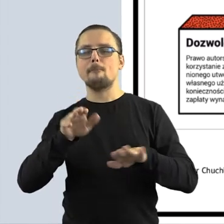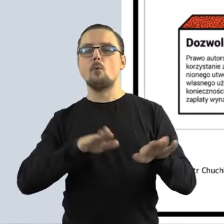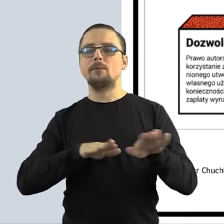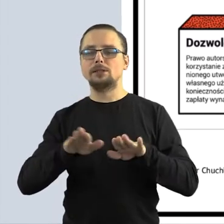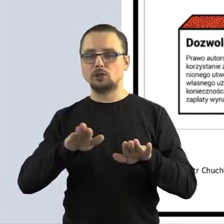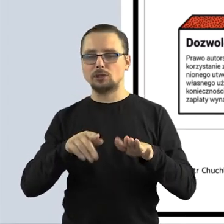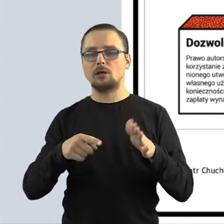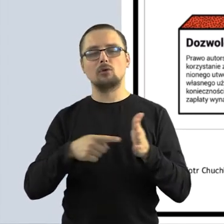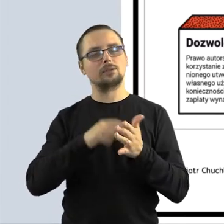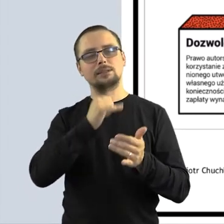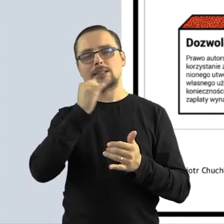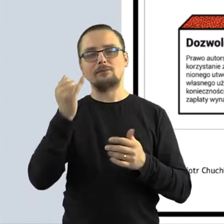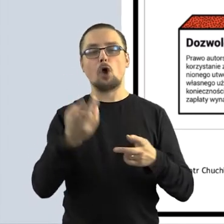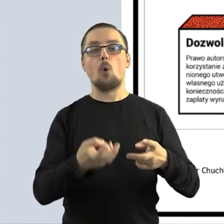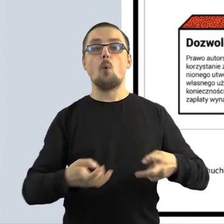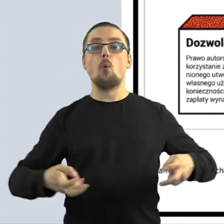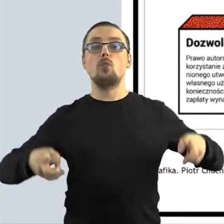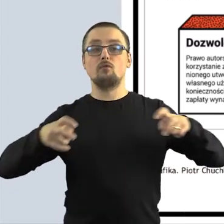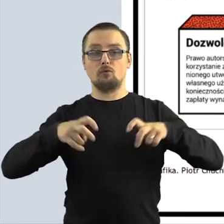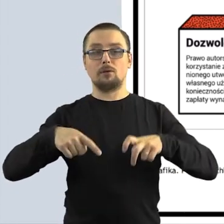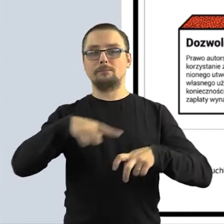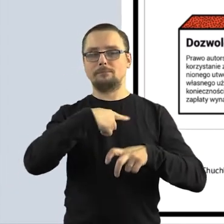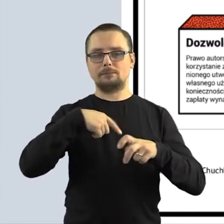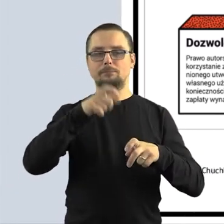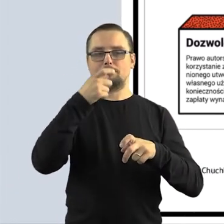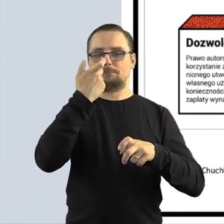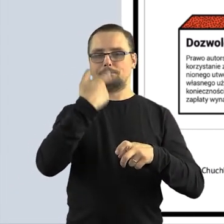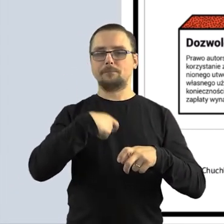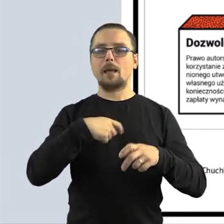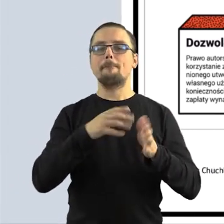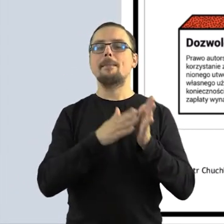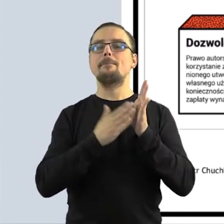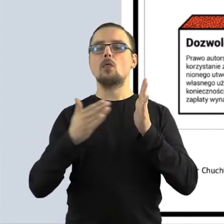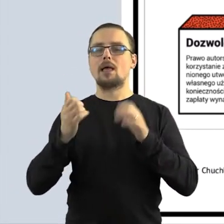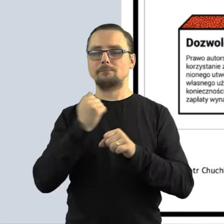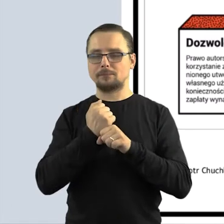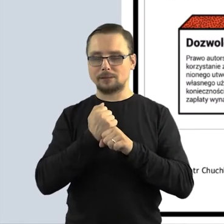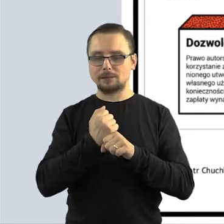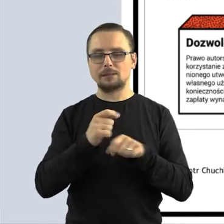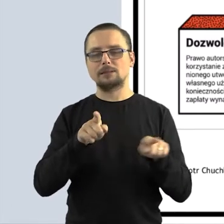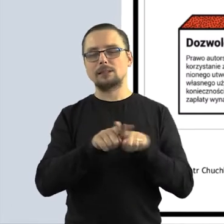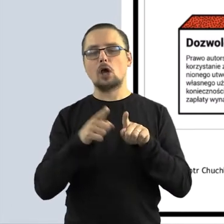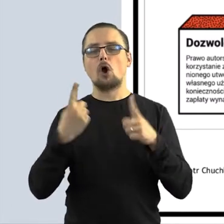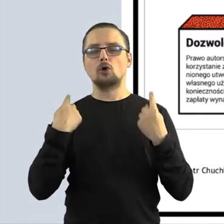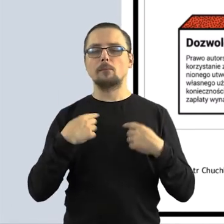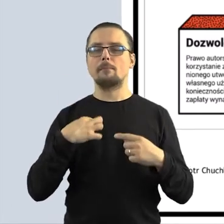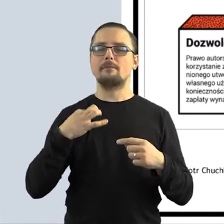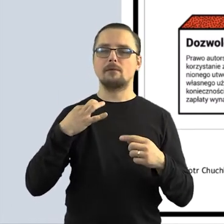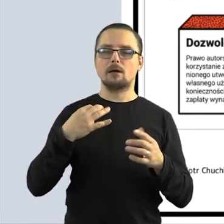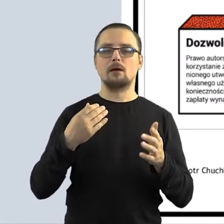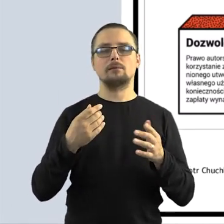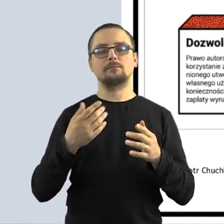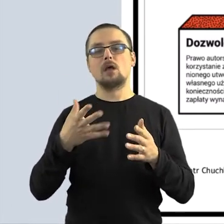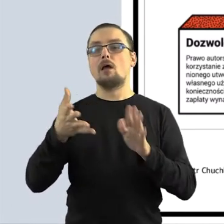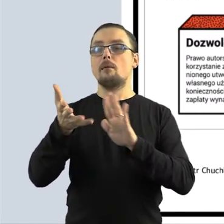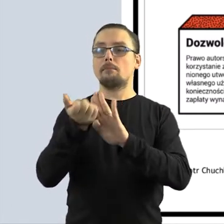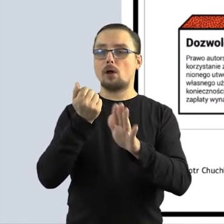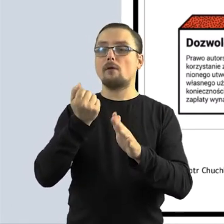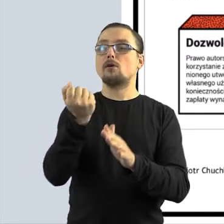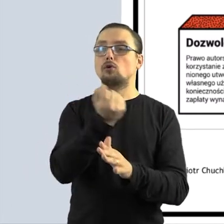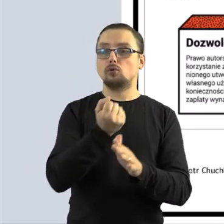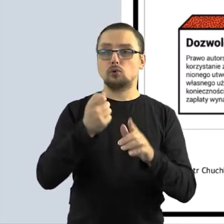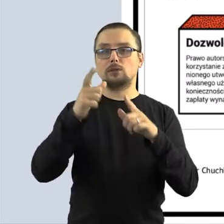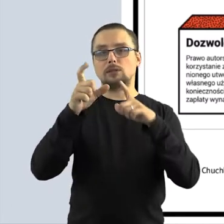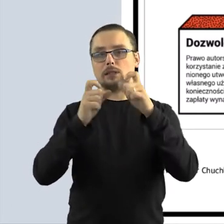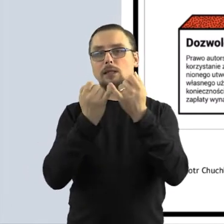to zawsze utwór, z którego korzystamy, jako bibliotekarki, bibliotekarze, ale też jako osoby prywatne oczywiście, należy podpisywać. Uznanie